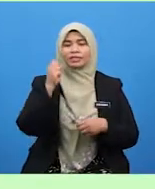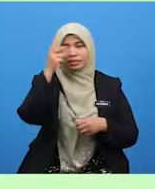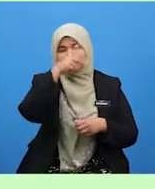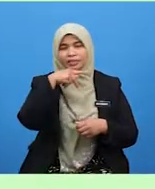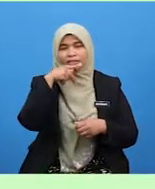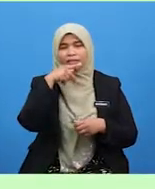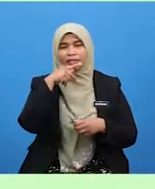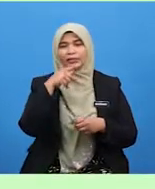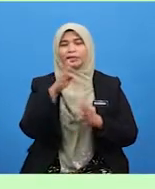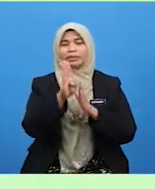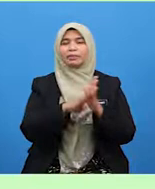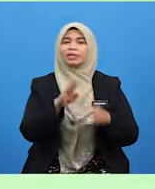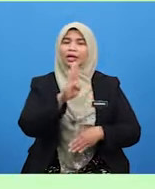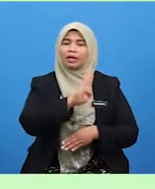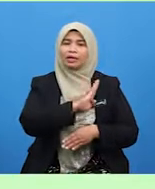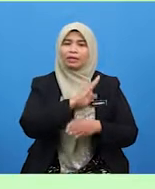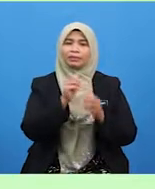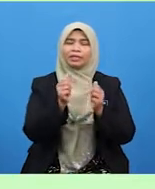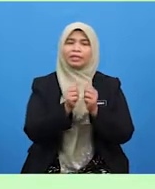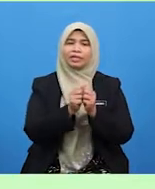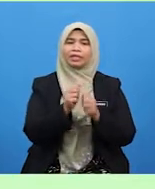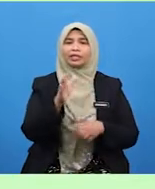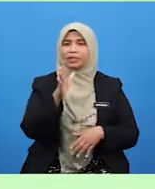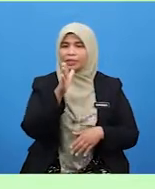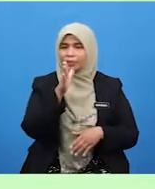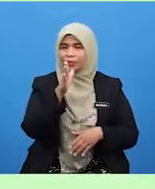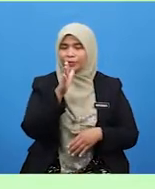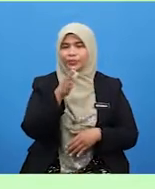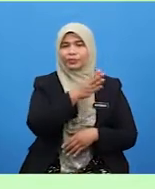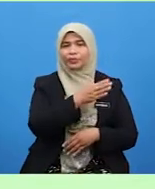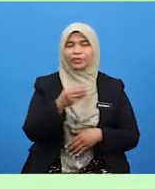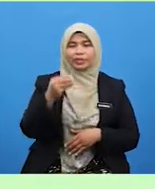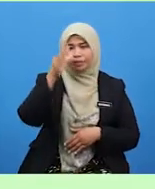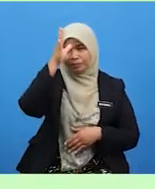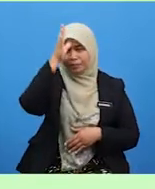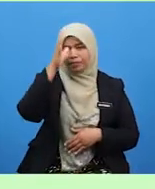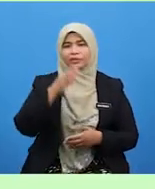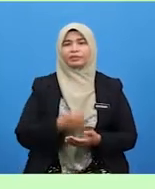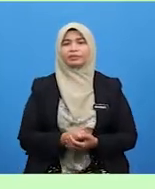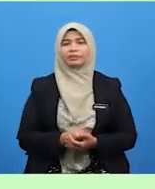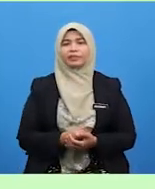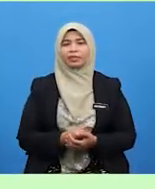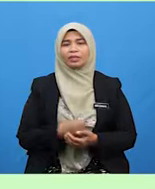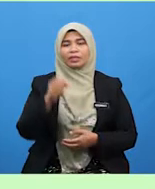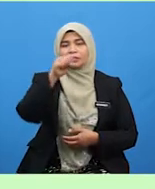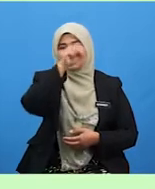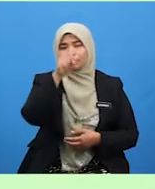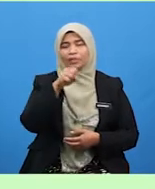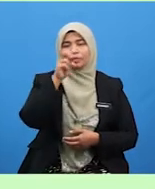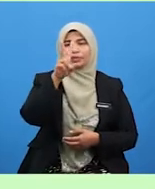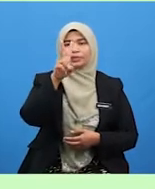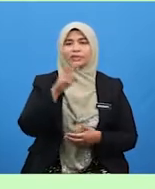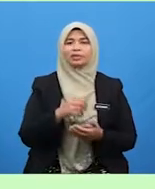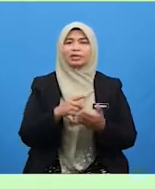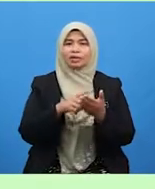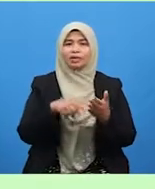sikap beradab dengan kedua ibu dan bapak. Soalan dua,